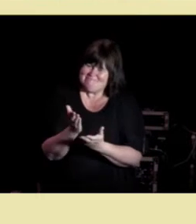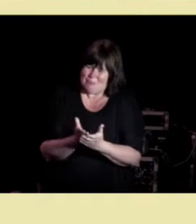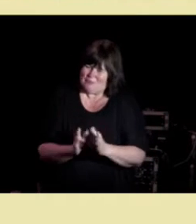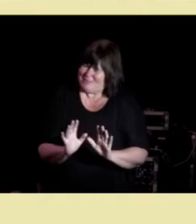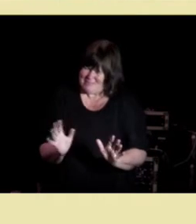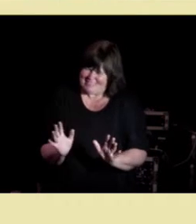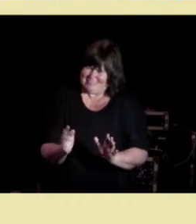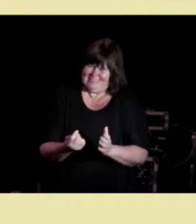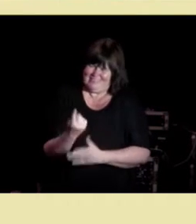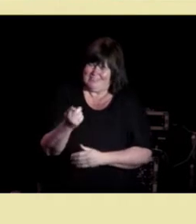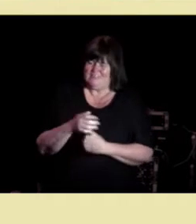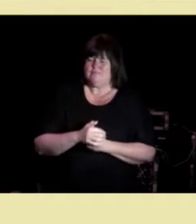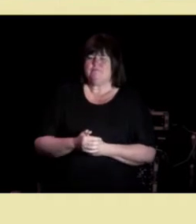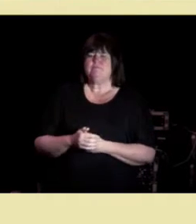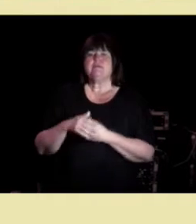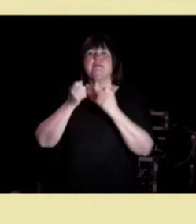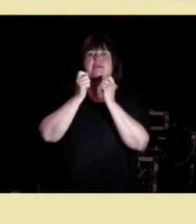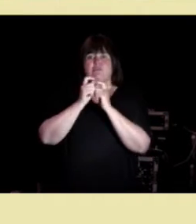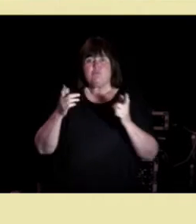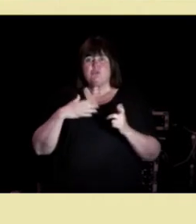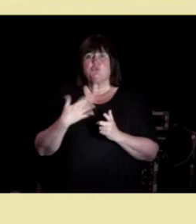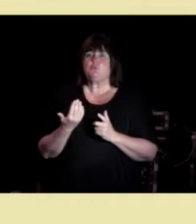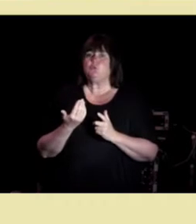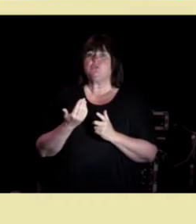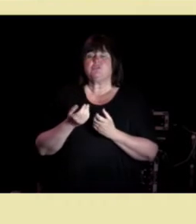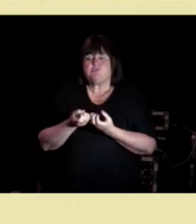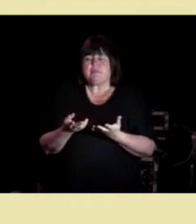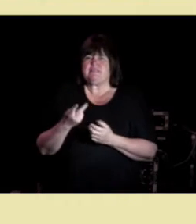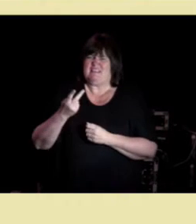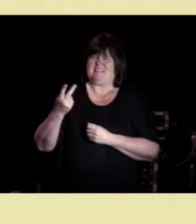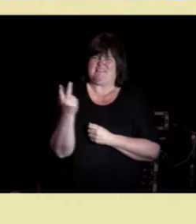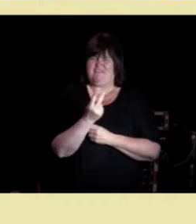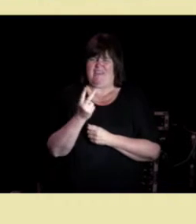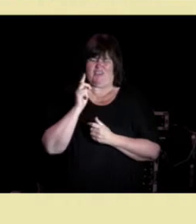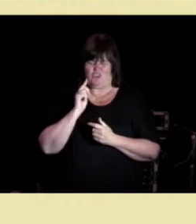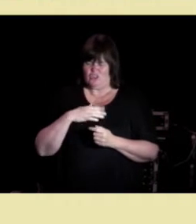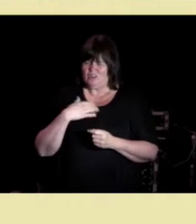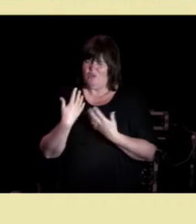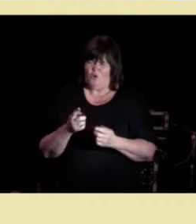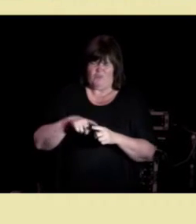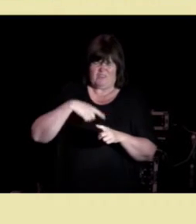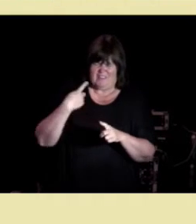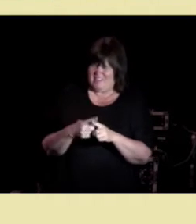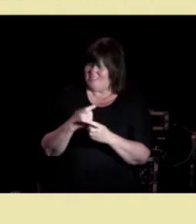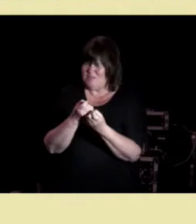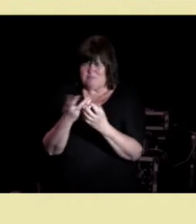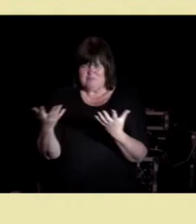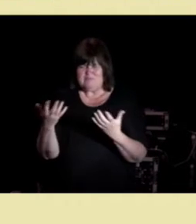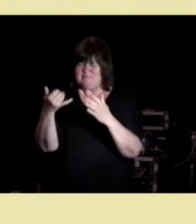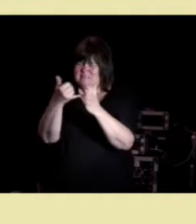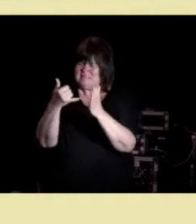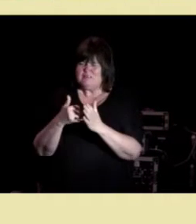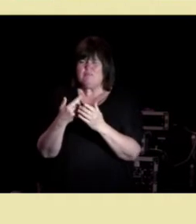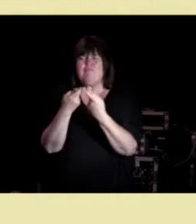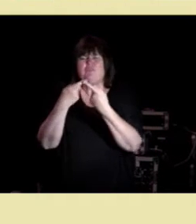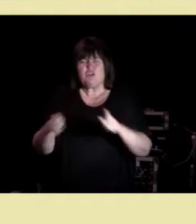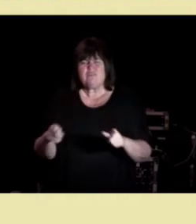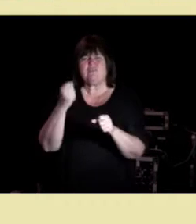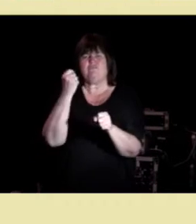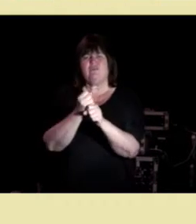Informasjonen som gis er tvetydig eller gjentas ofte flere ganger med forandret faktainnhold i løpet av en samtale.